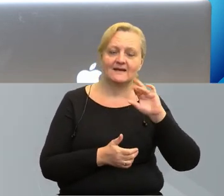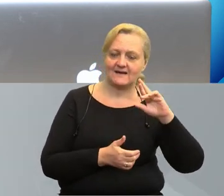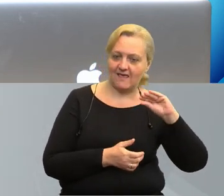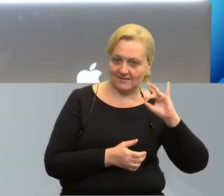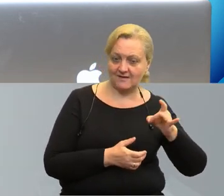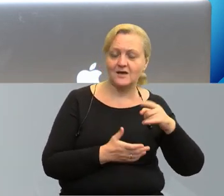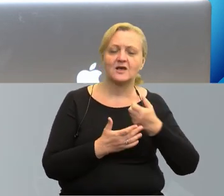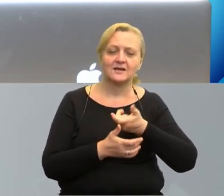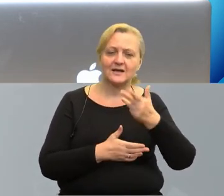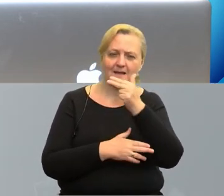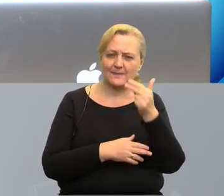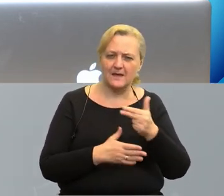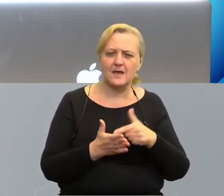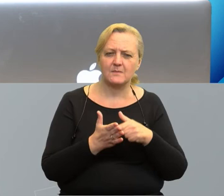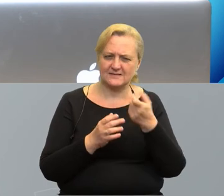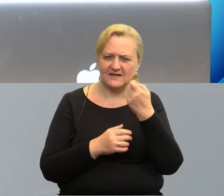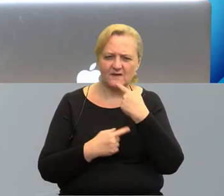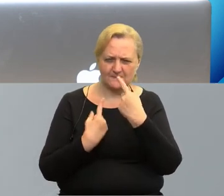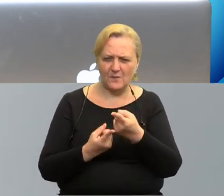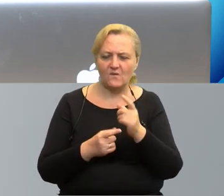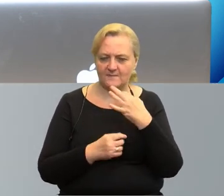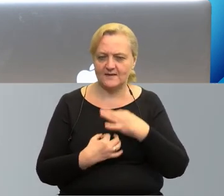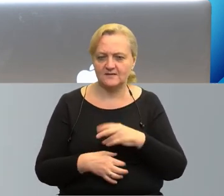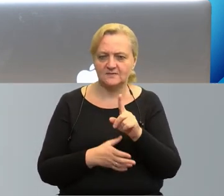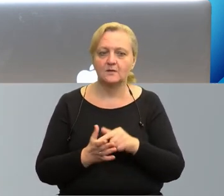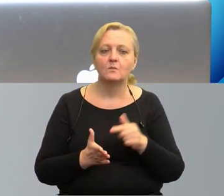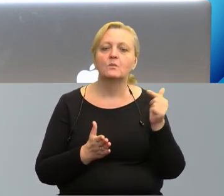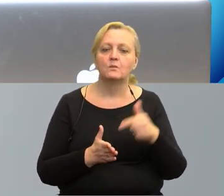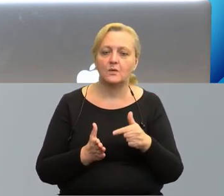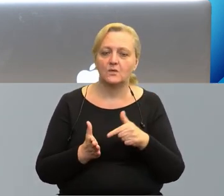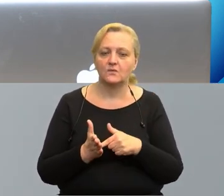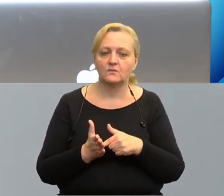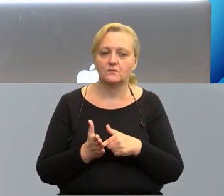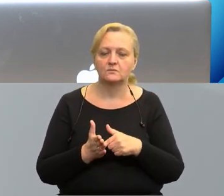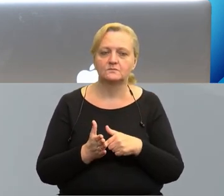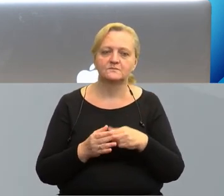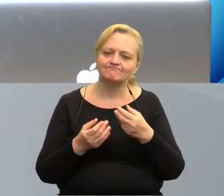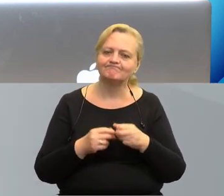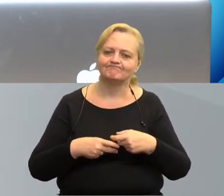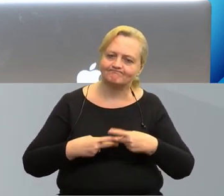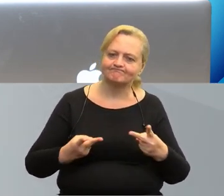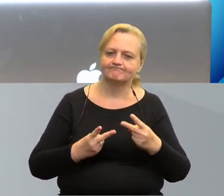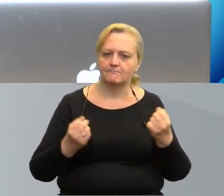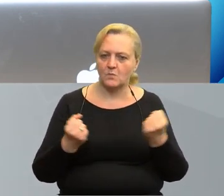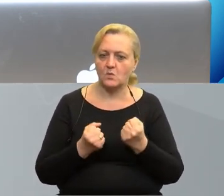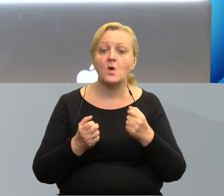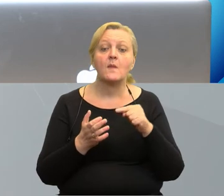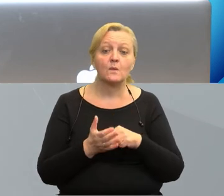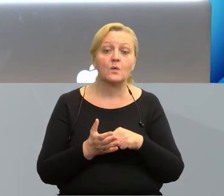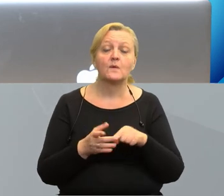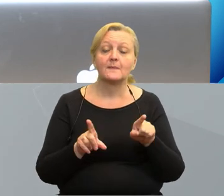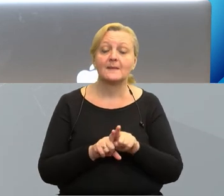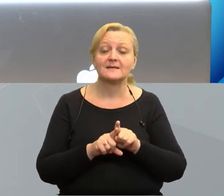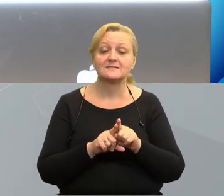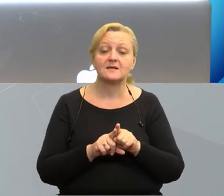właśnie tych zagadnień, o których zaraz Państwu powiem, powinno być u wypuklonych i to też będzie wpływało pewnie